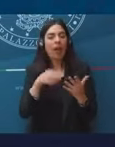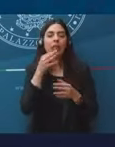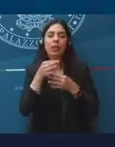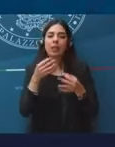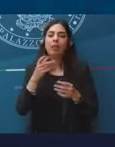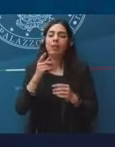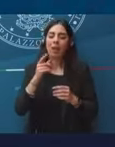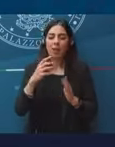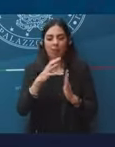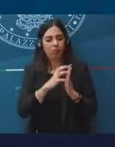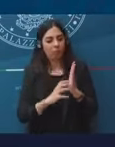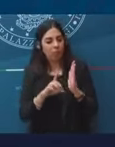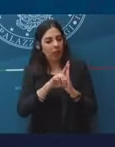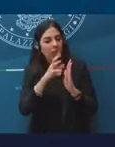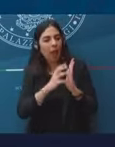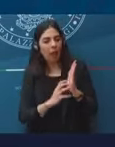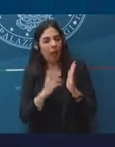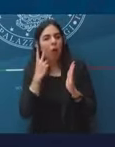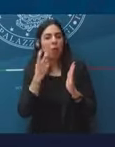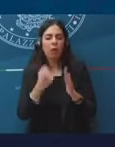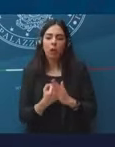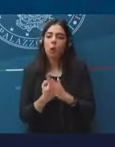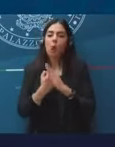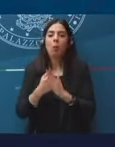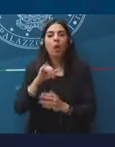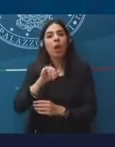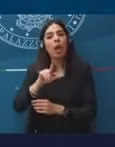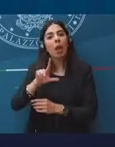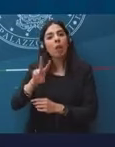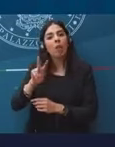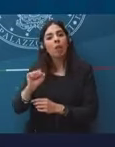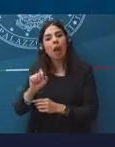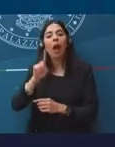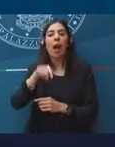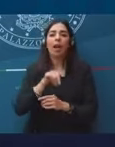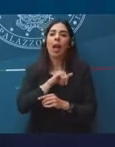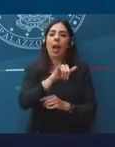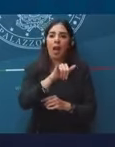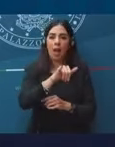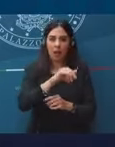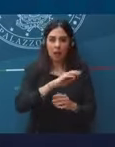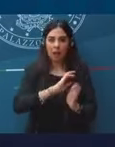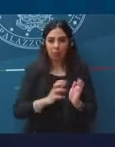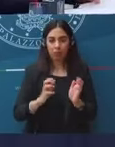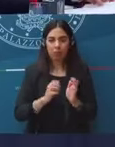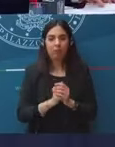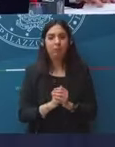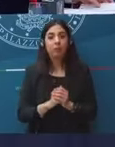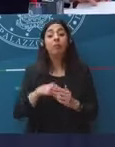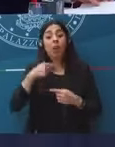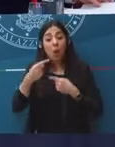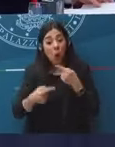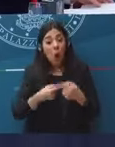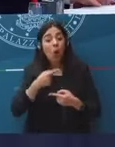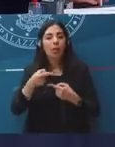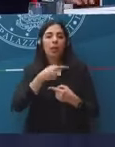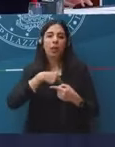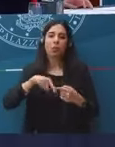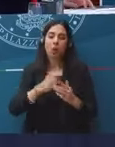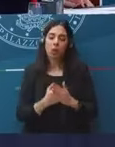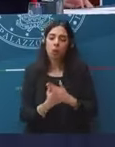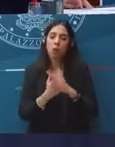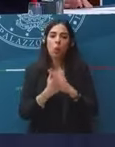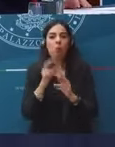Così come proseguono gli interventi a sostegno dei lavoratori fragili,'è un significativo